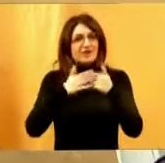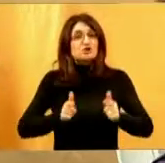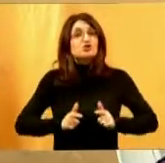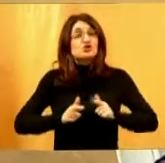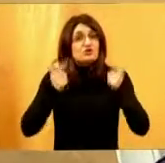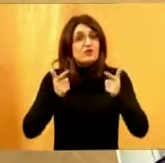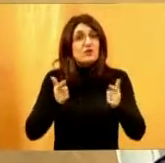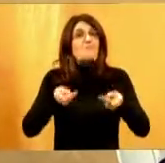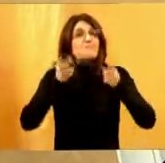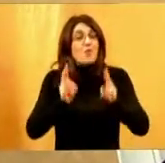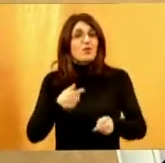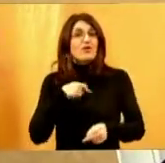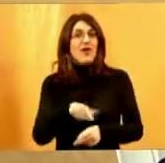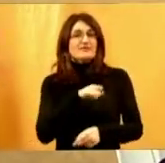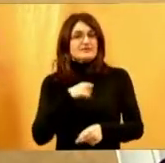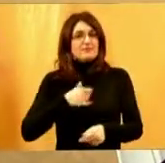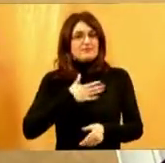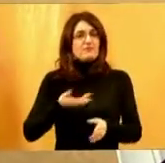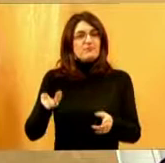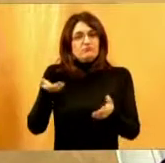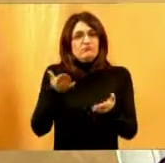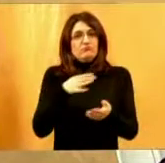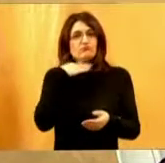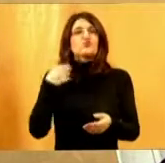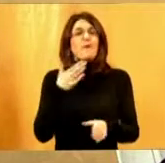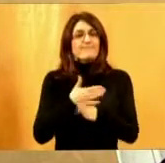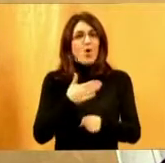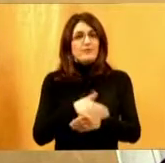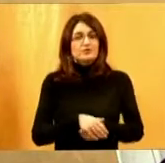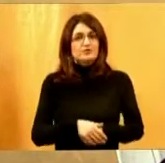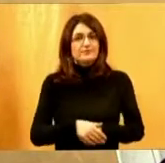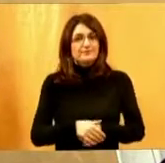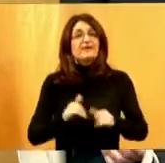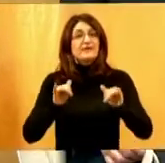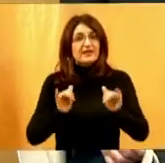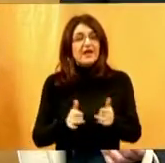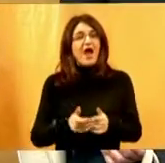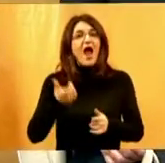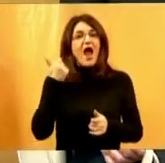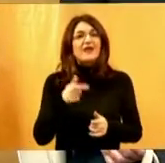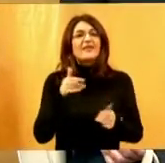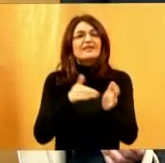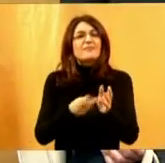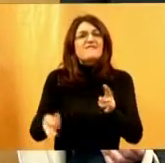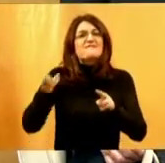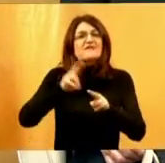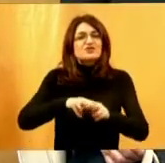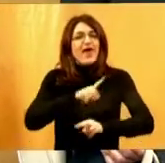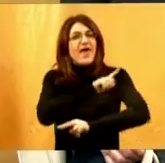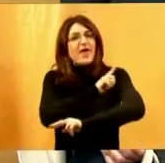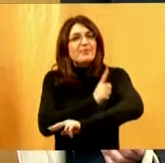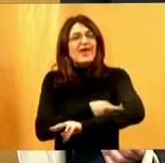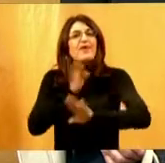već puno pomoći, je li tako, Miro? Ali zato je potrebno mnogo više energije nego